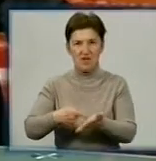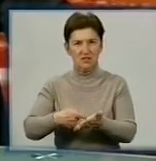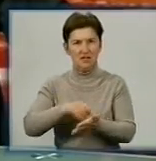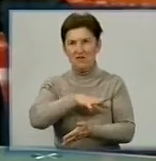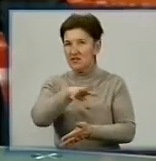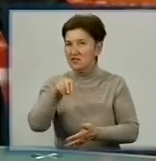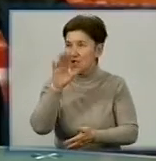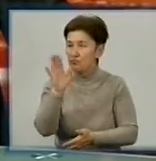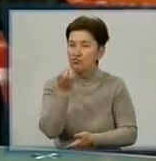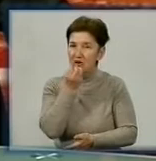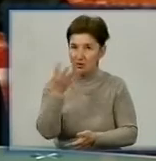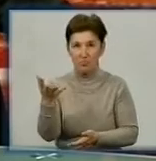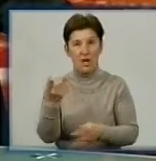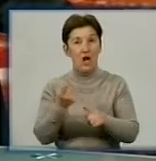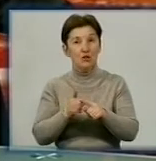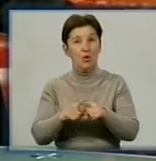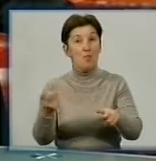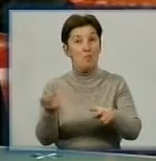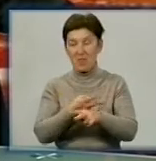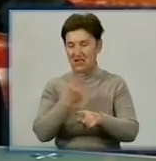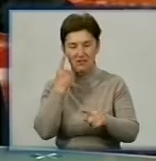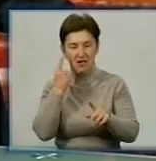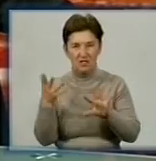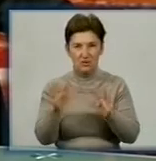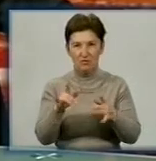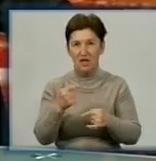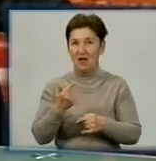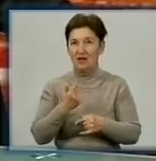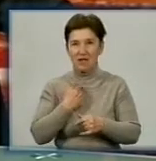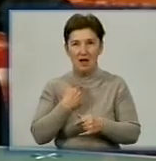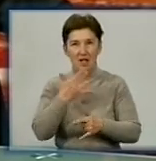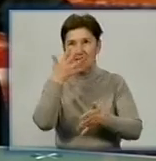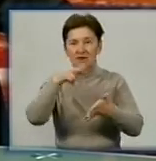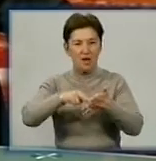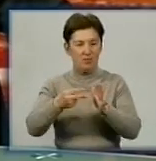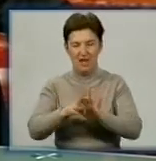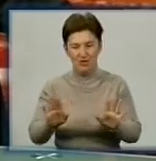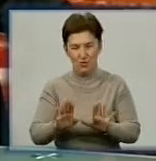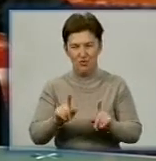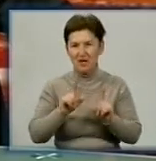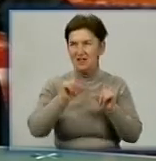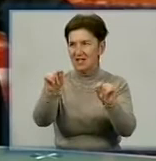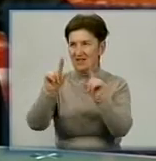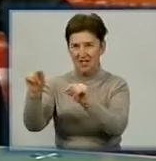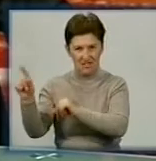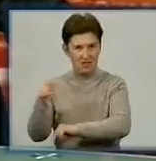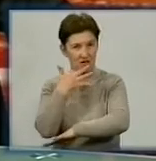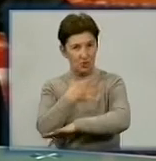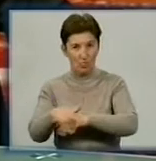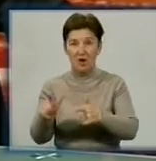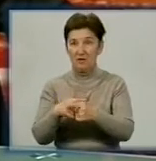все буде добре. Тому, без сумнів, я не планую їздити весь час за кордоном, але і заступники, і